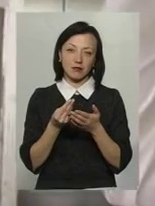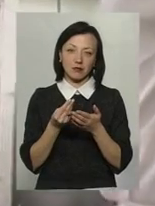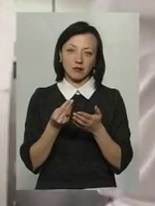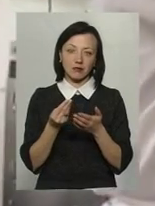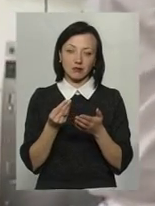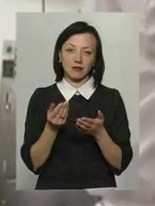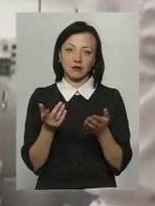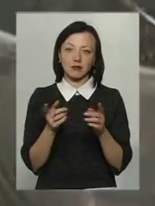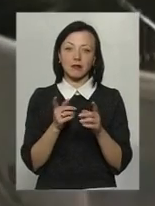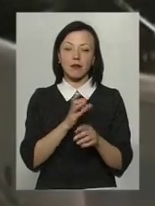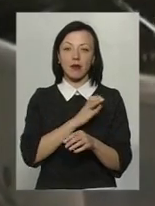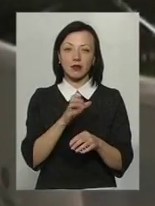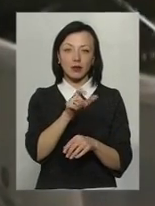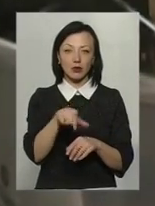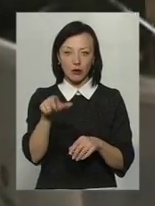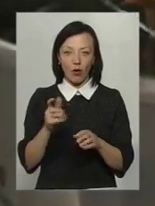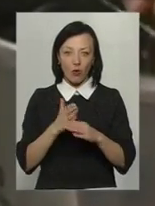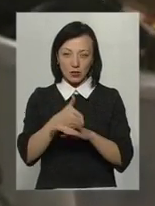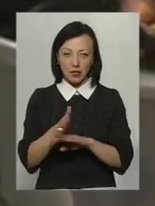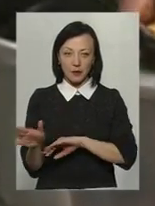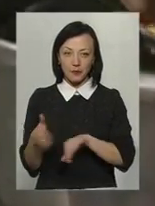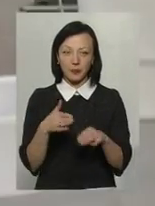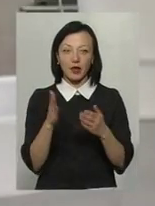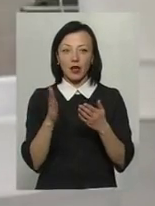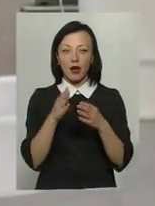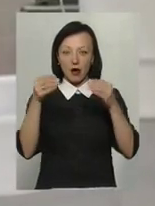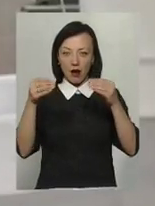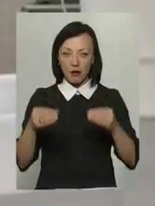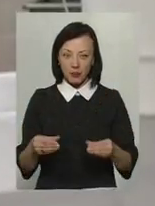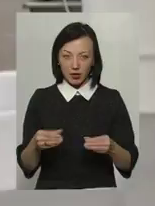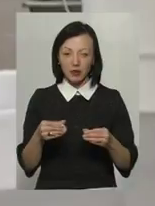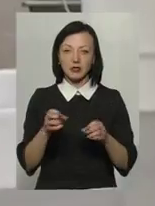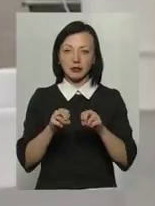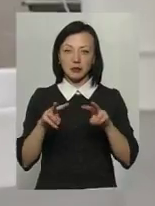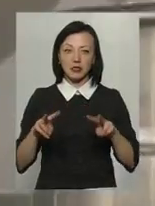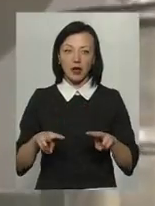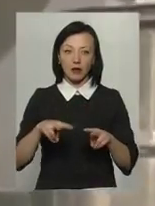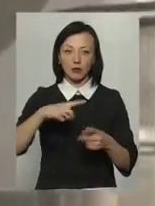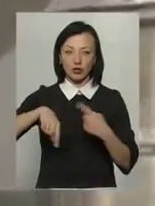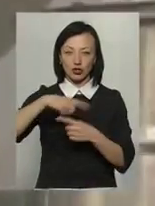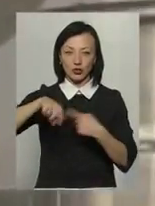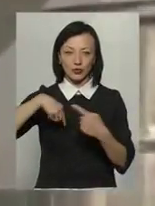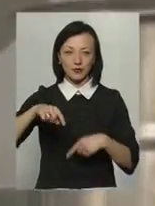Очистивши відтак стільники, Арон Вебер вкладає рамки дві на раз у спеціальну машину.